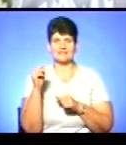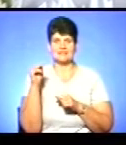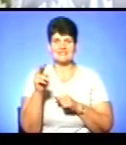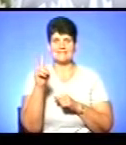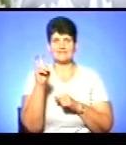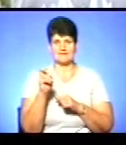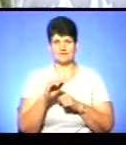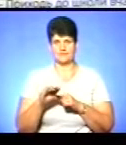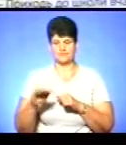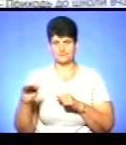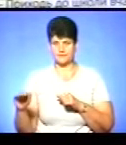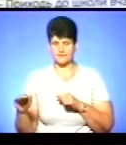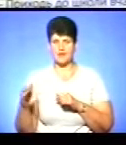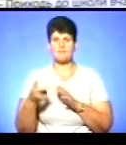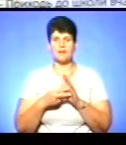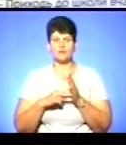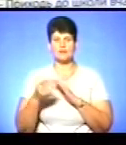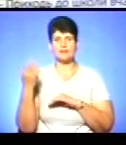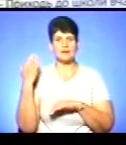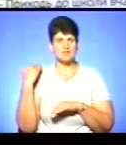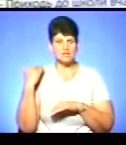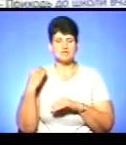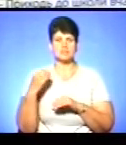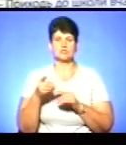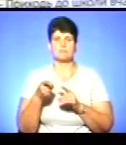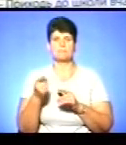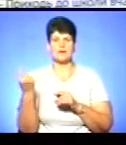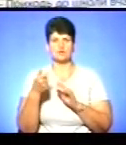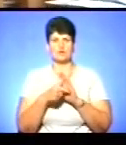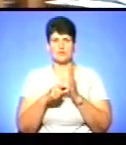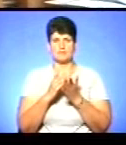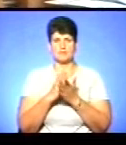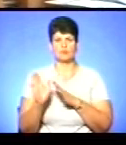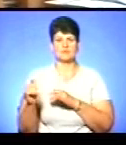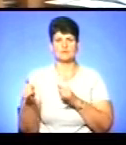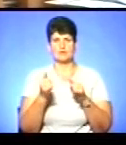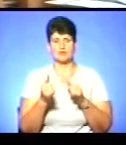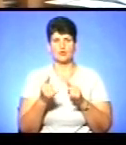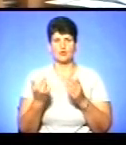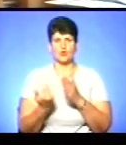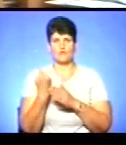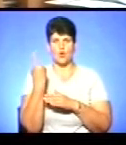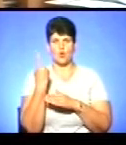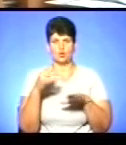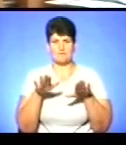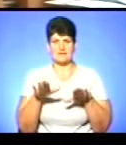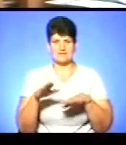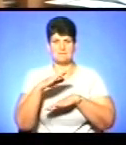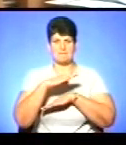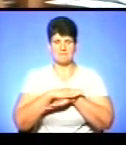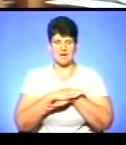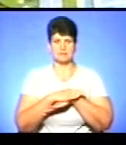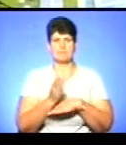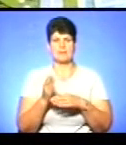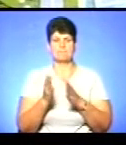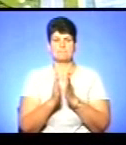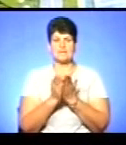учнів. Як планувалося раніше в Міносвіти, першачки мали б бути забезпечені новими одномісними партами, підручниками, конструкторами